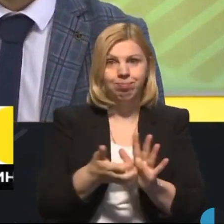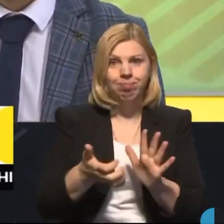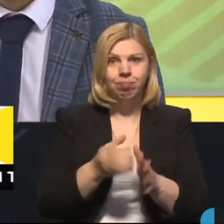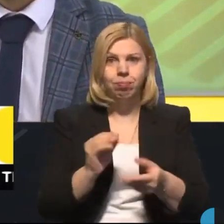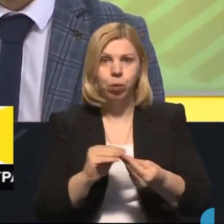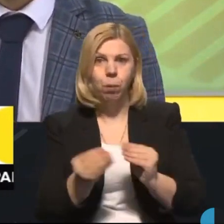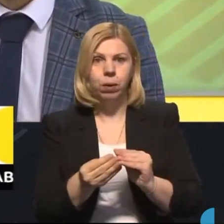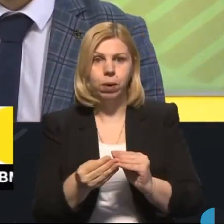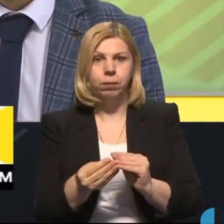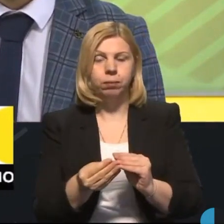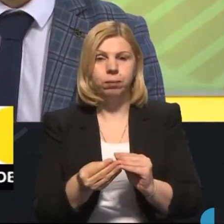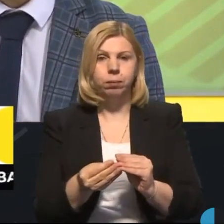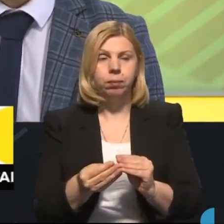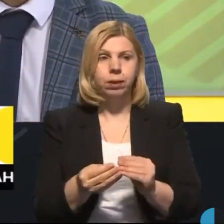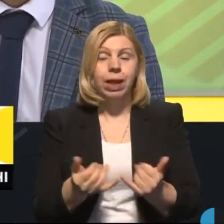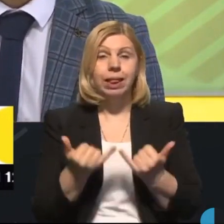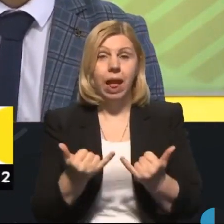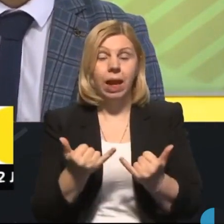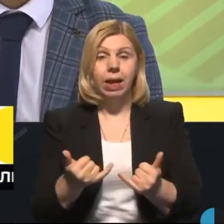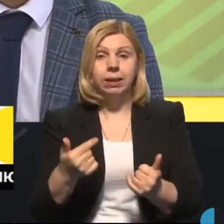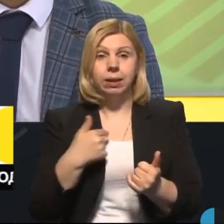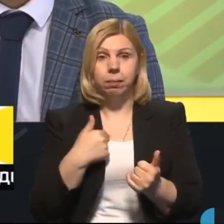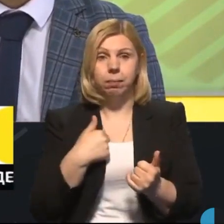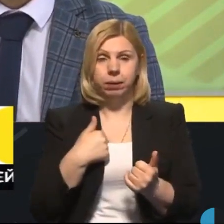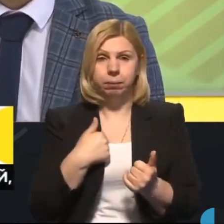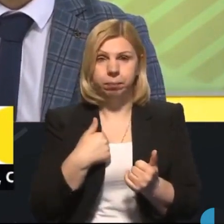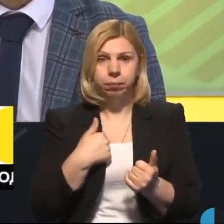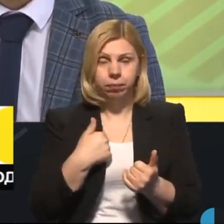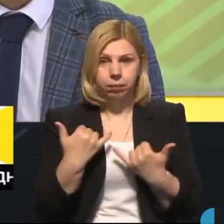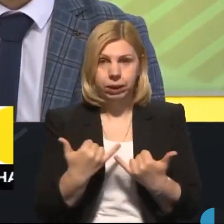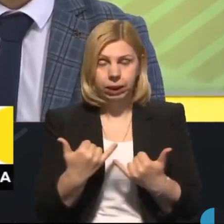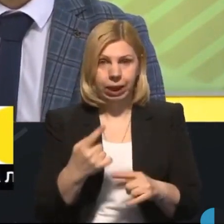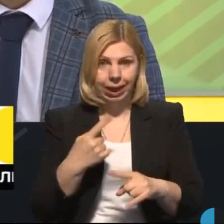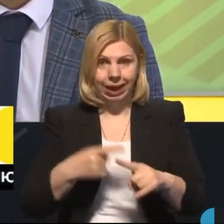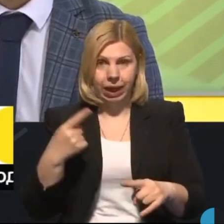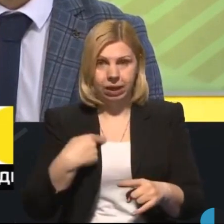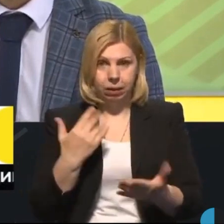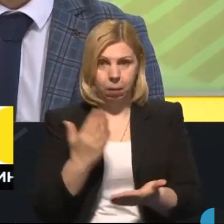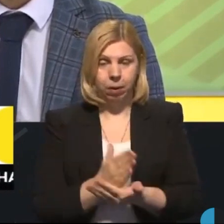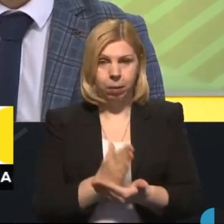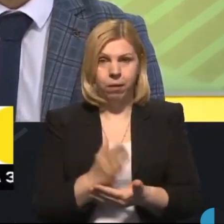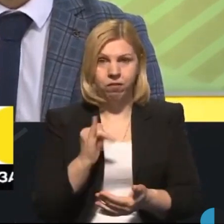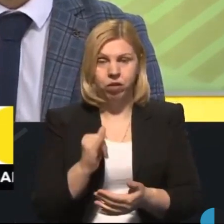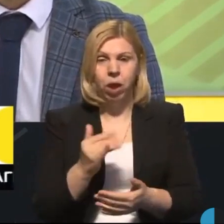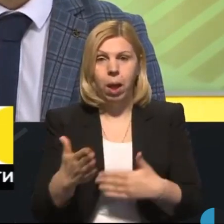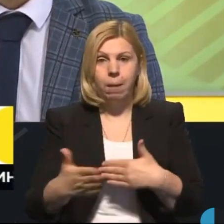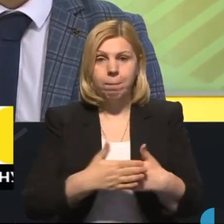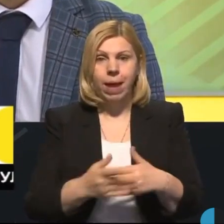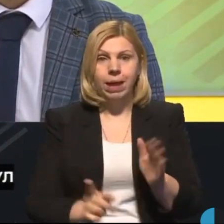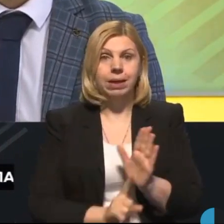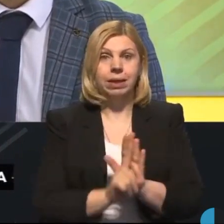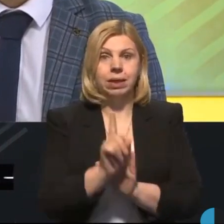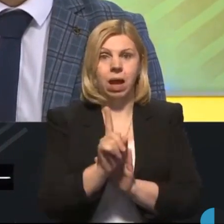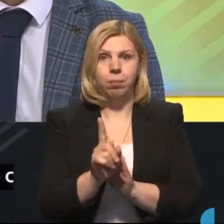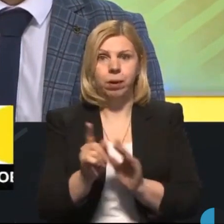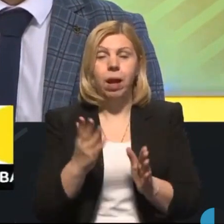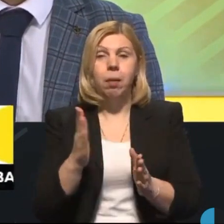говоримо? Наразі ми зараз якраз передбуваємо передзапуску,